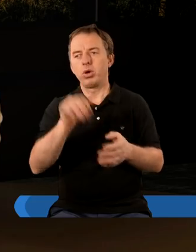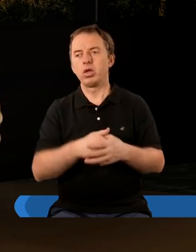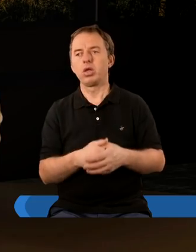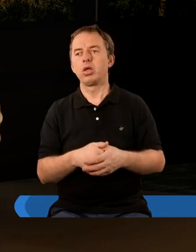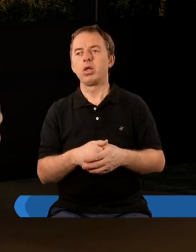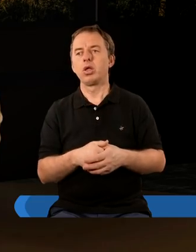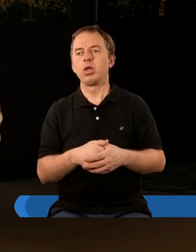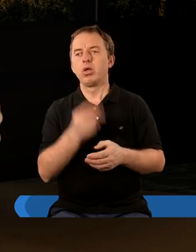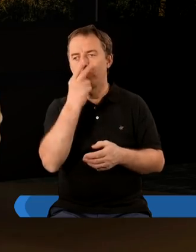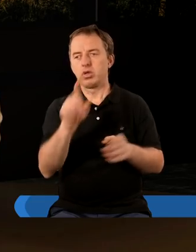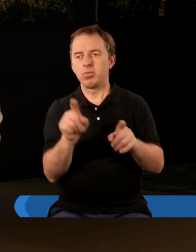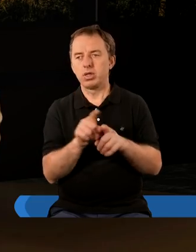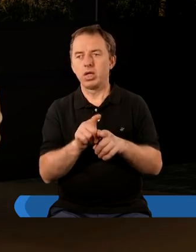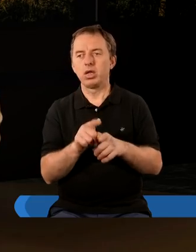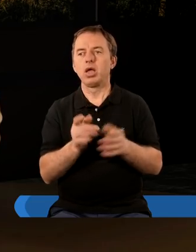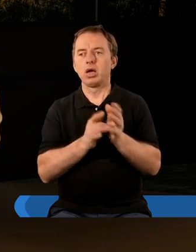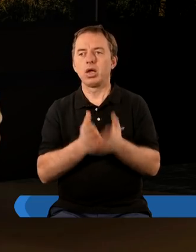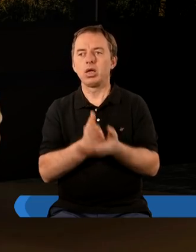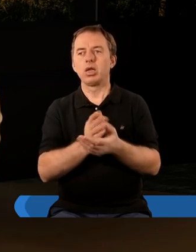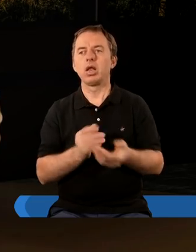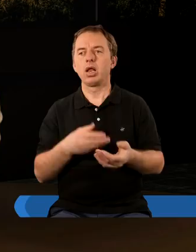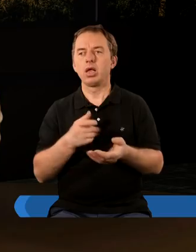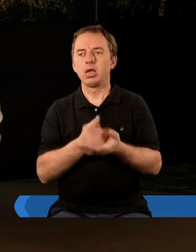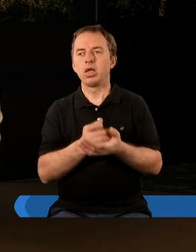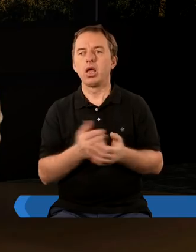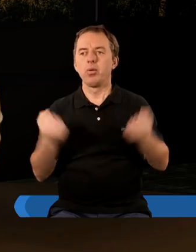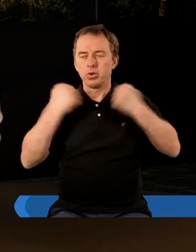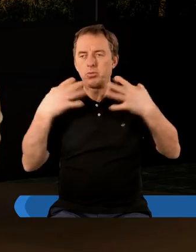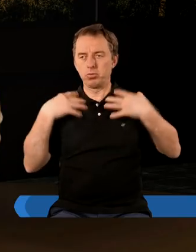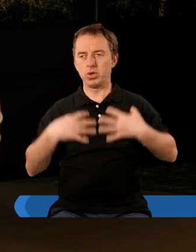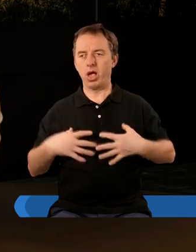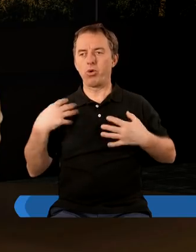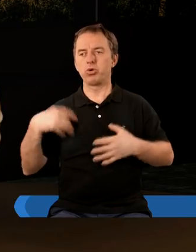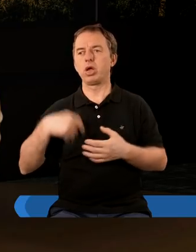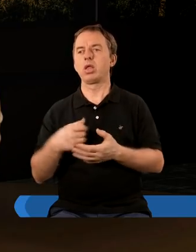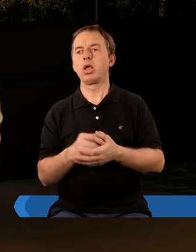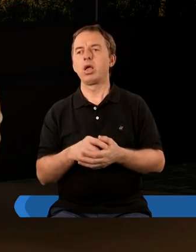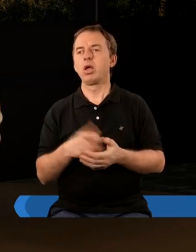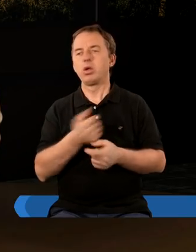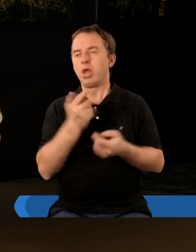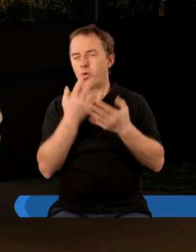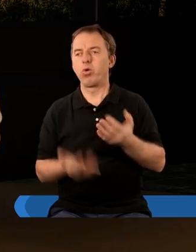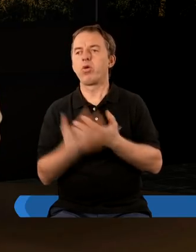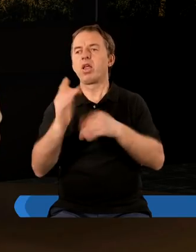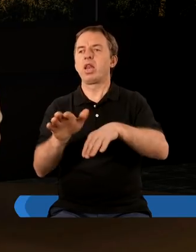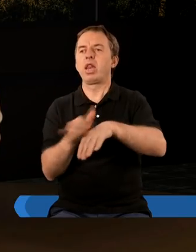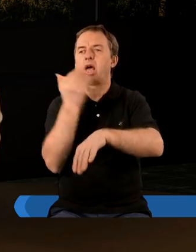widzimy tutaj też że Chrystus radzi aby przybrać białe szaty żeby się nie ujawniła nagość czyli